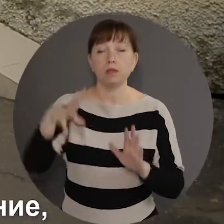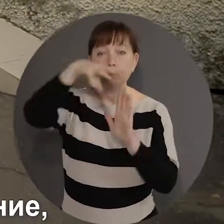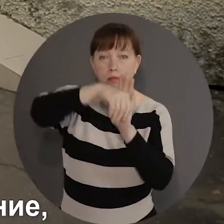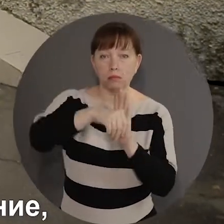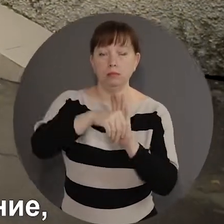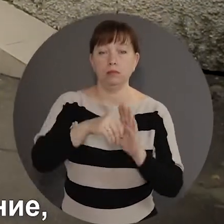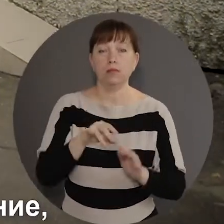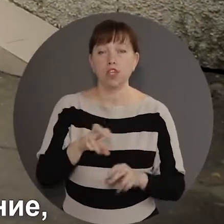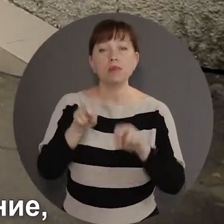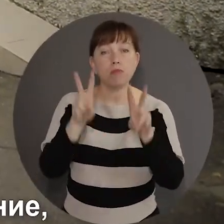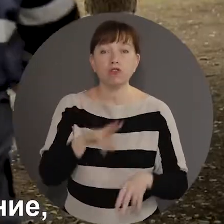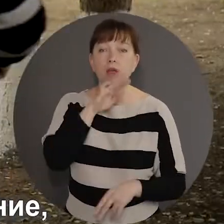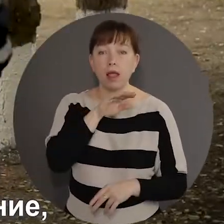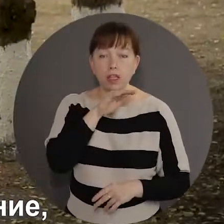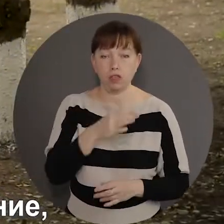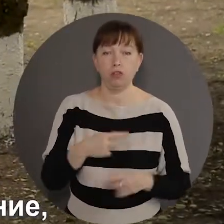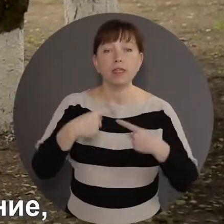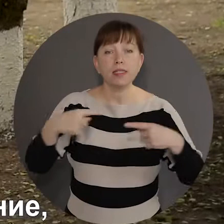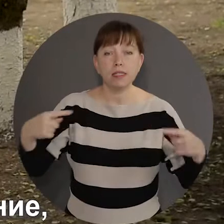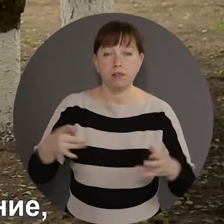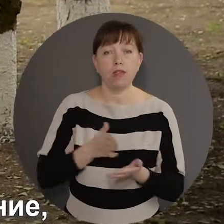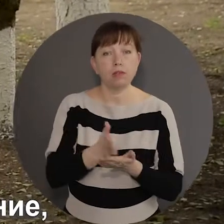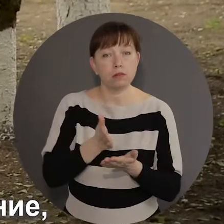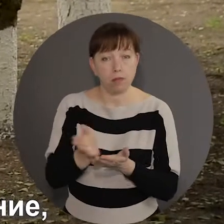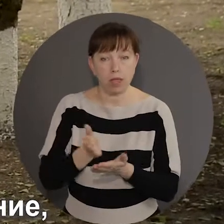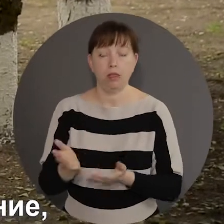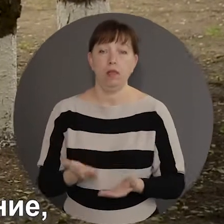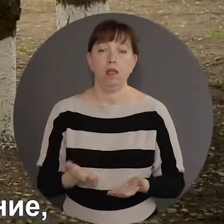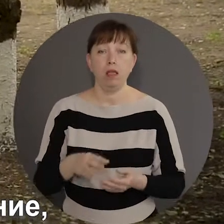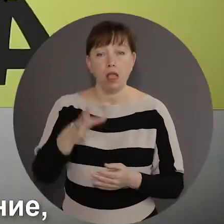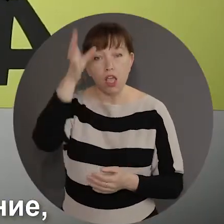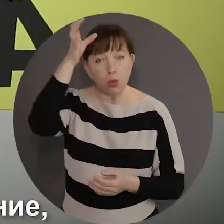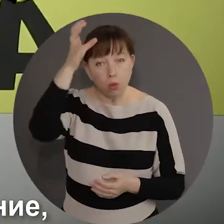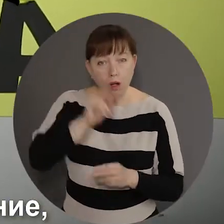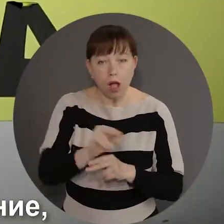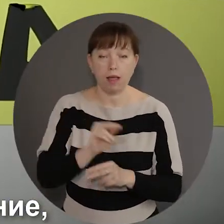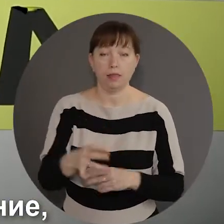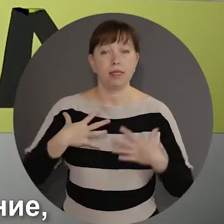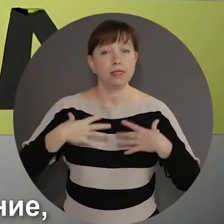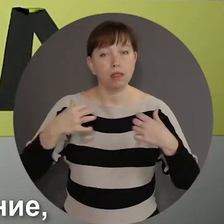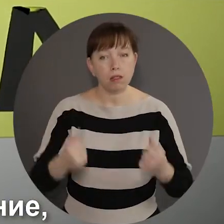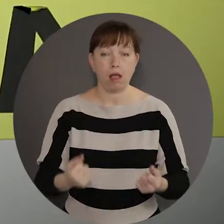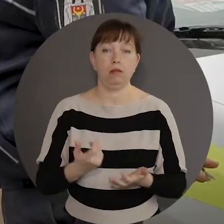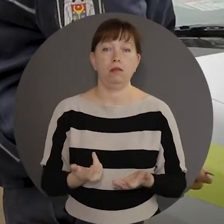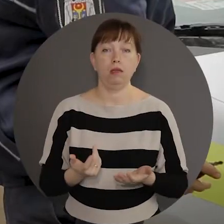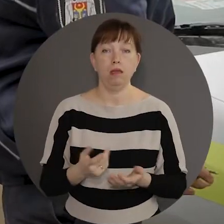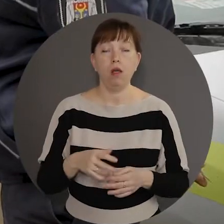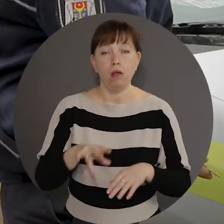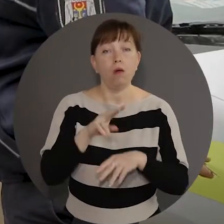este au cătuită din specialiștii din diverse domenii, educație, sănătate,